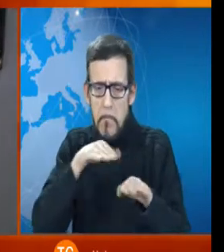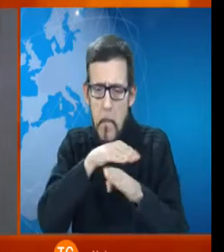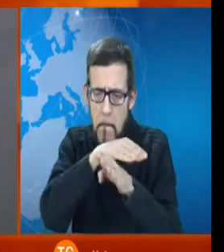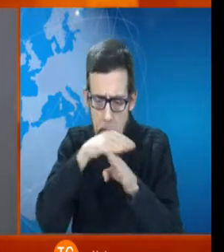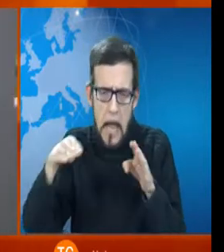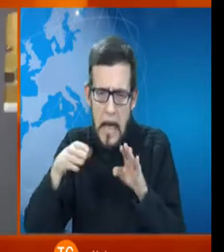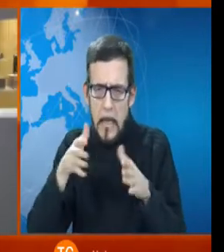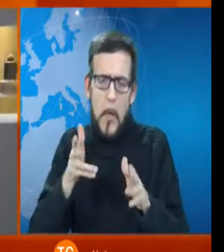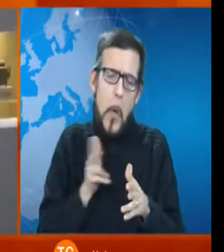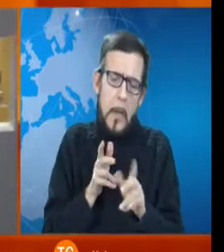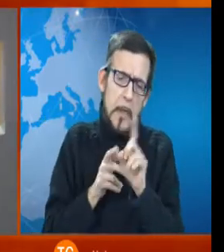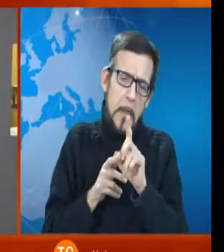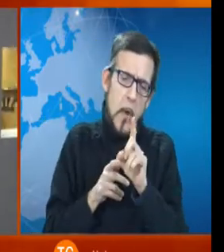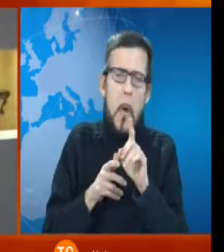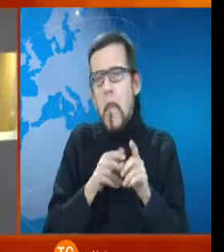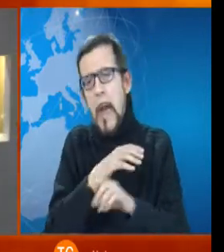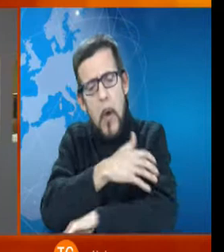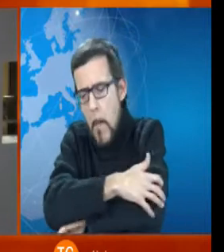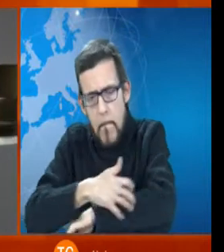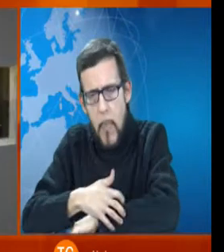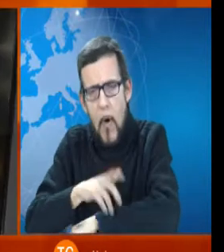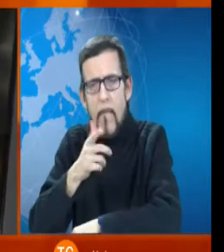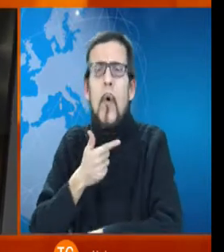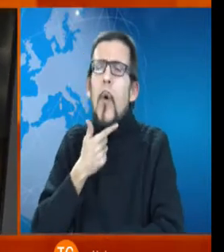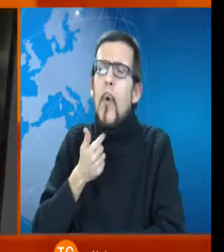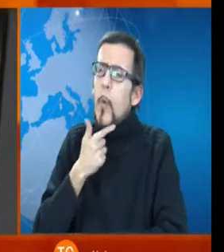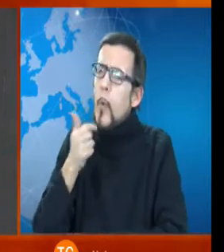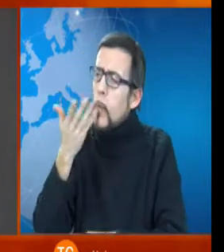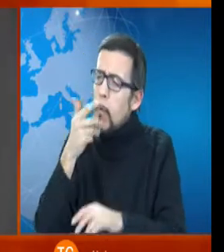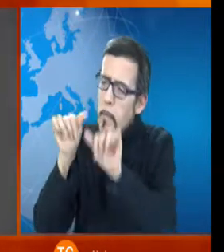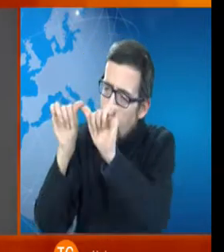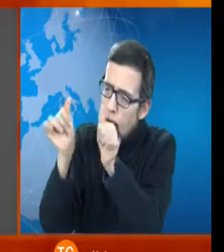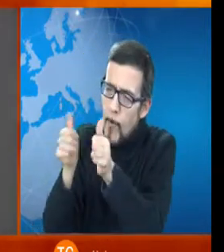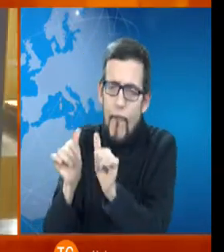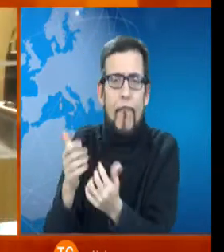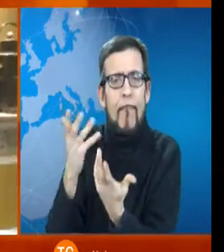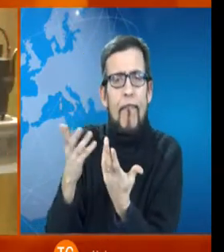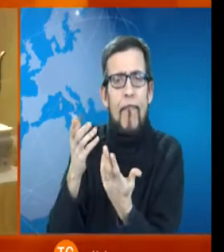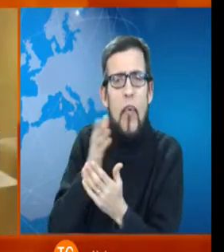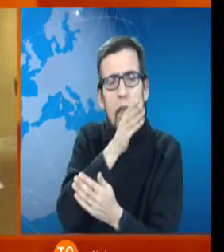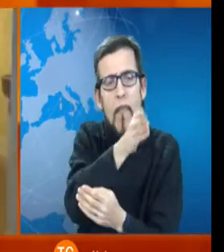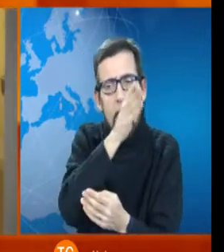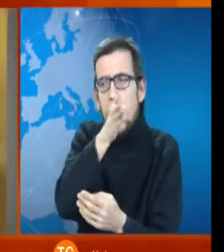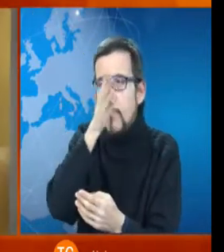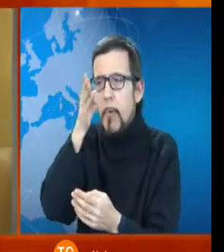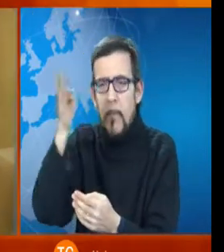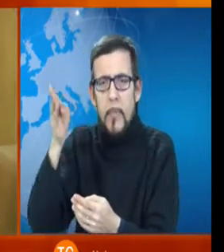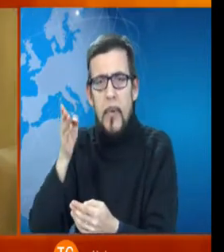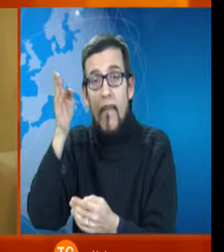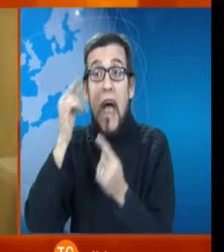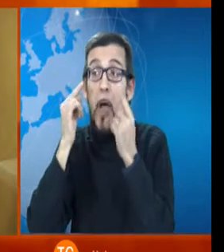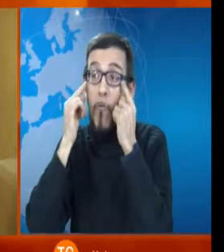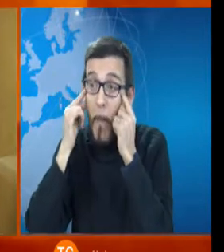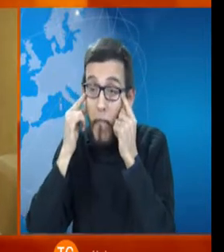ha un gusto spiccato per l'estetica e Stefano Cardu va in giro, va in giro in Oriente lo troviamo in Giappone, in